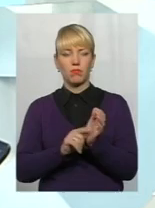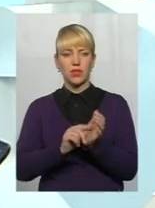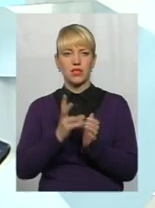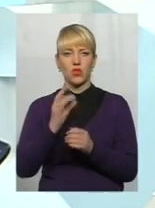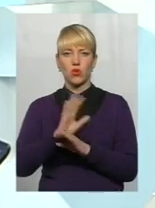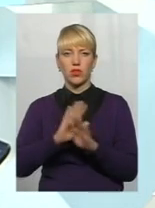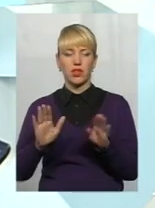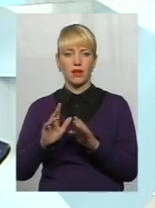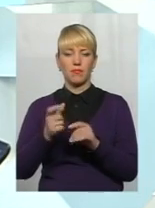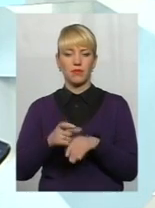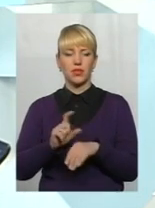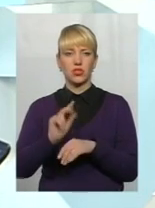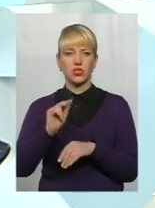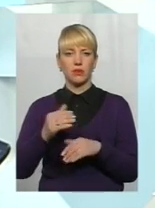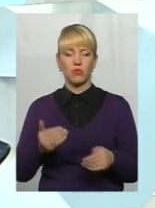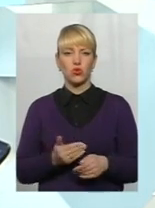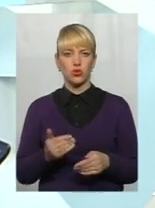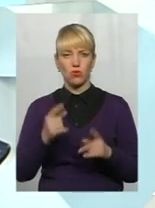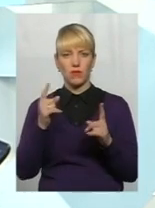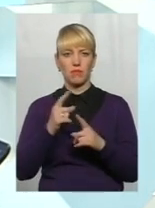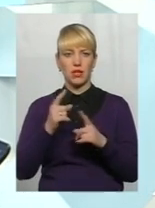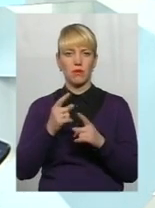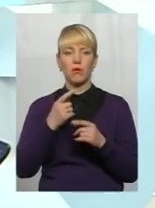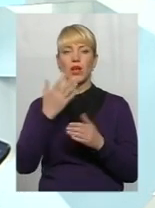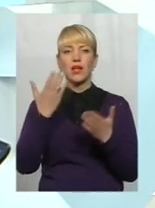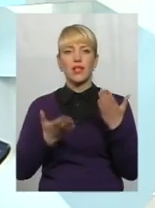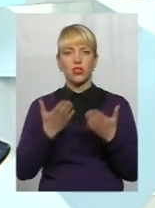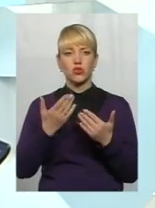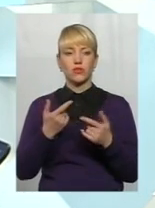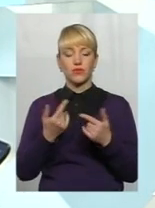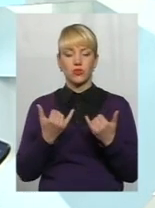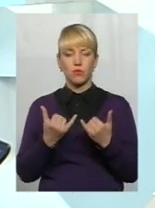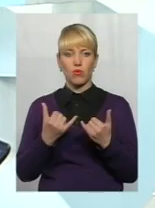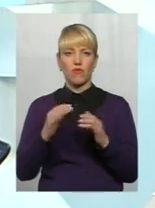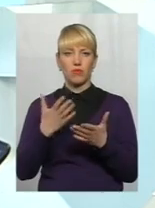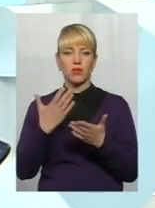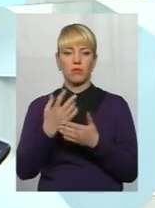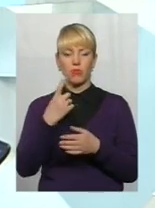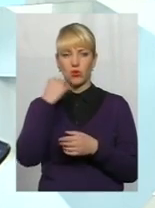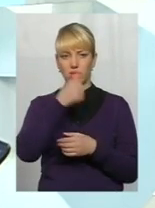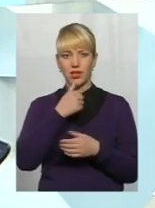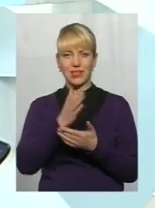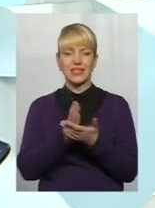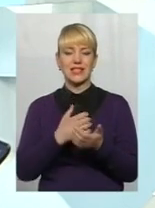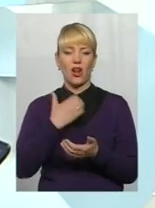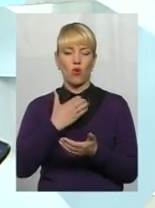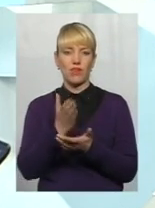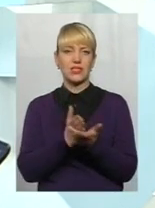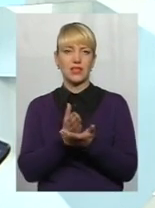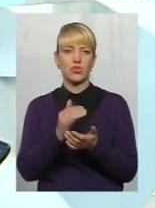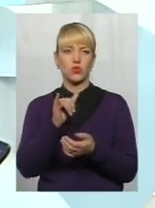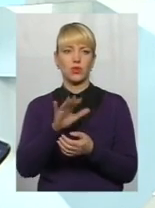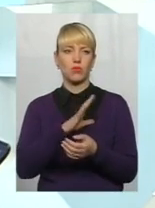більше, ніж від прожиткового мінімуму. Тобто, в даному випадку в них було за один рік страхового стажу вони отримували